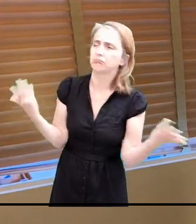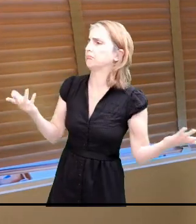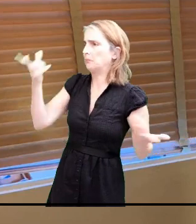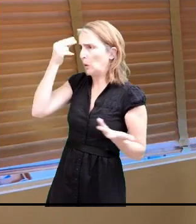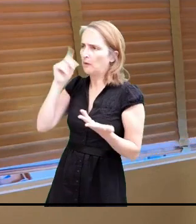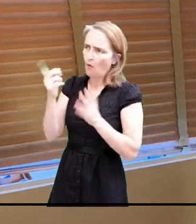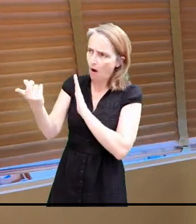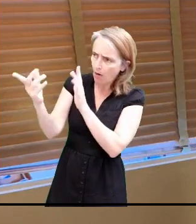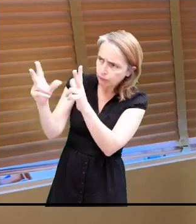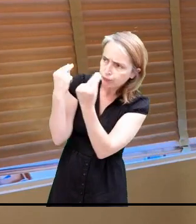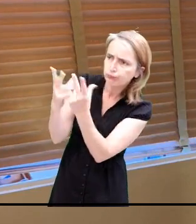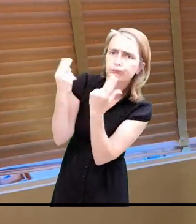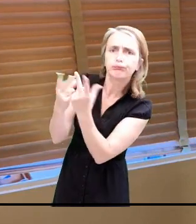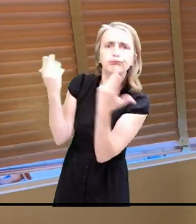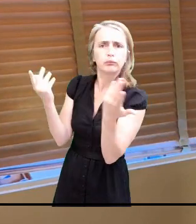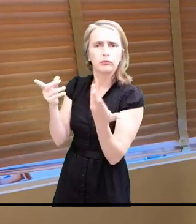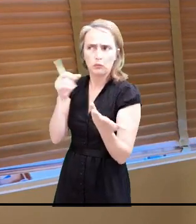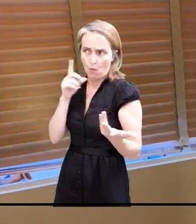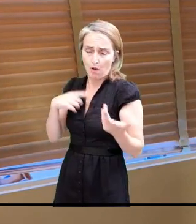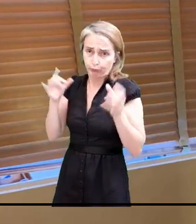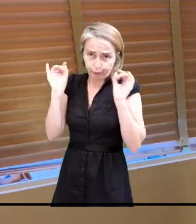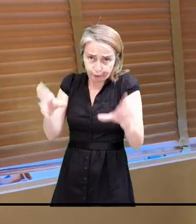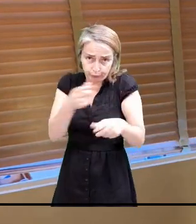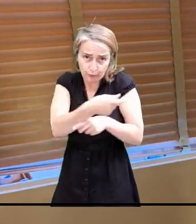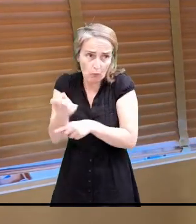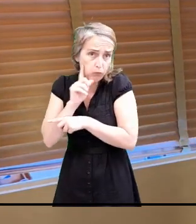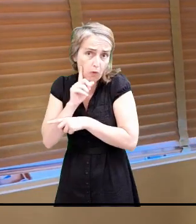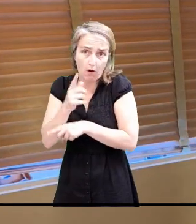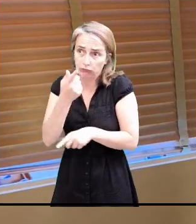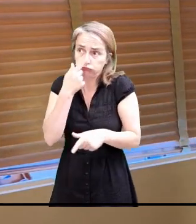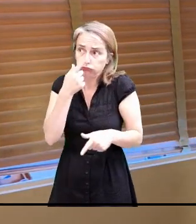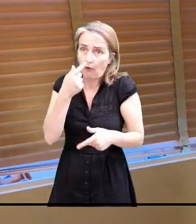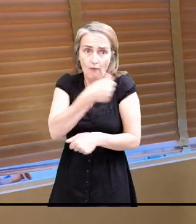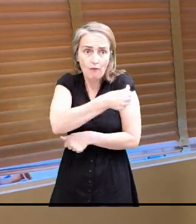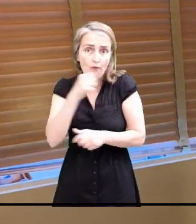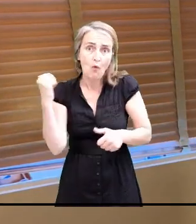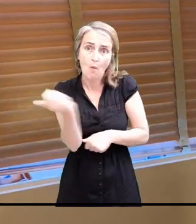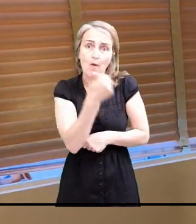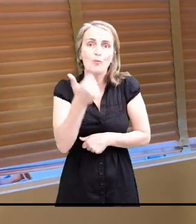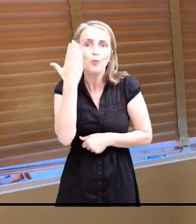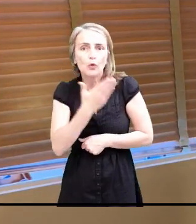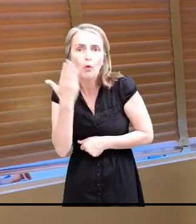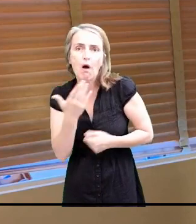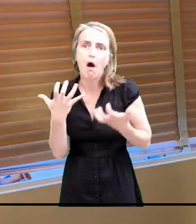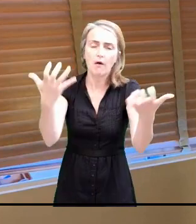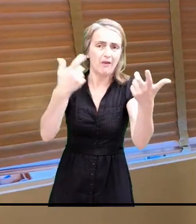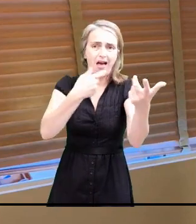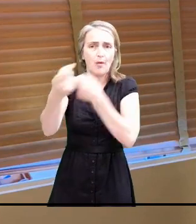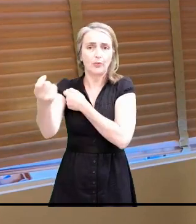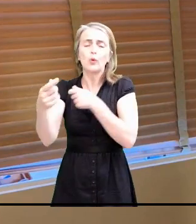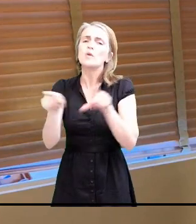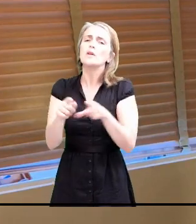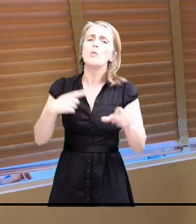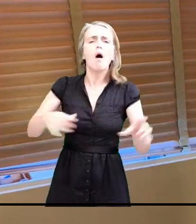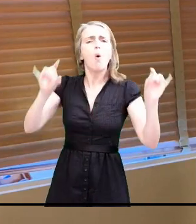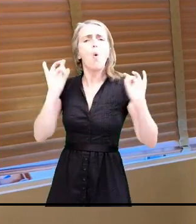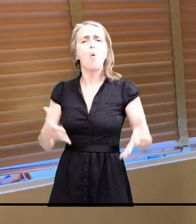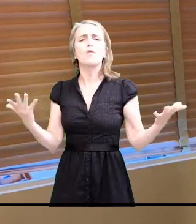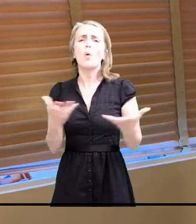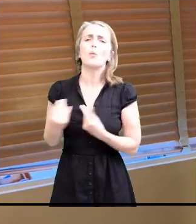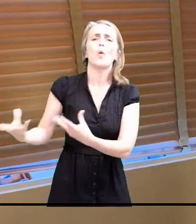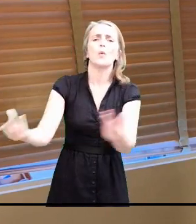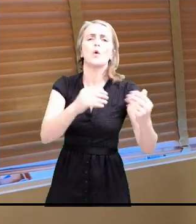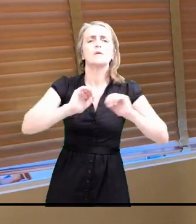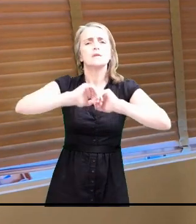car ils ne sont pas à la hauteur de vos attentes, et je me refuse surtout de faire un classement ou une distinction entre les latois.